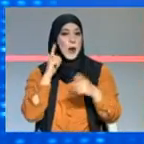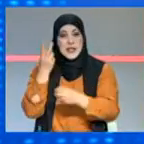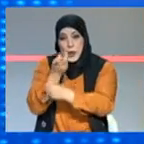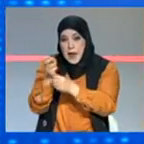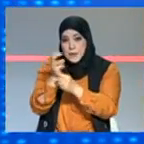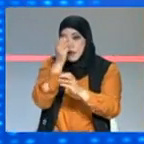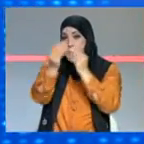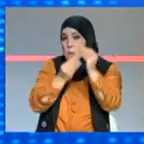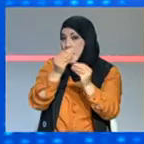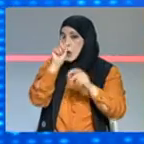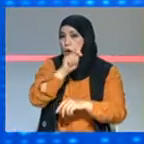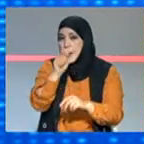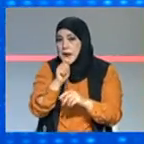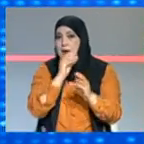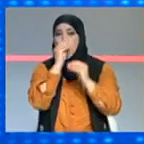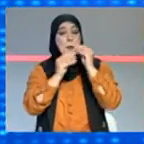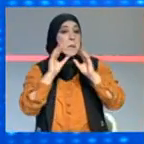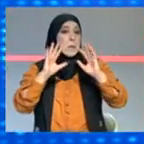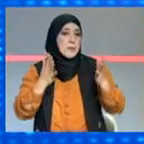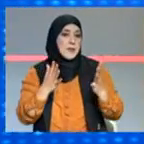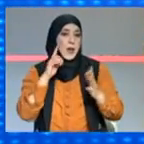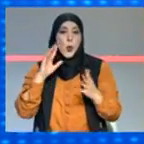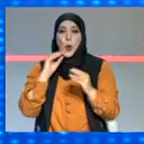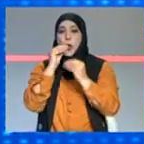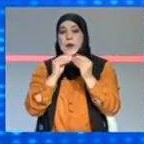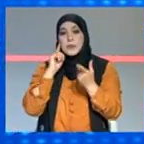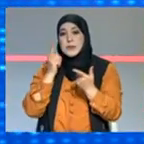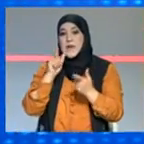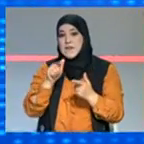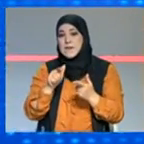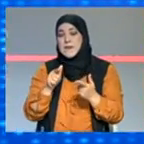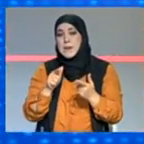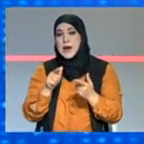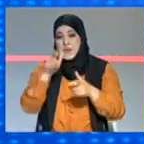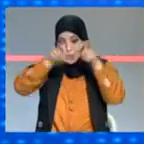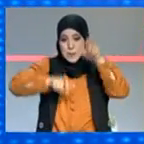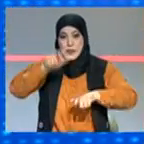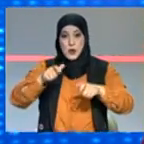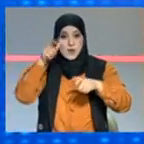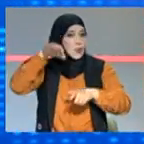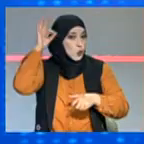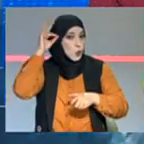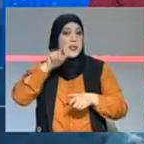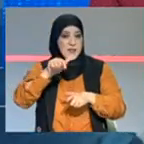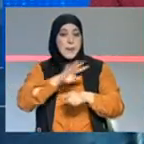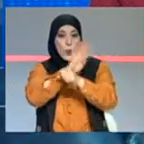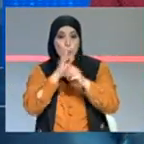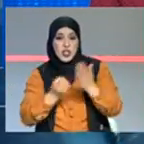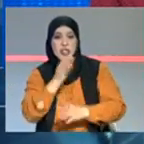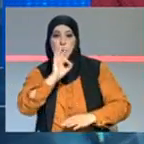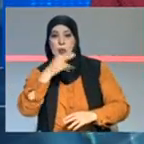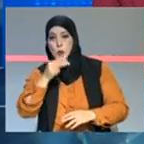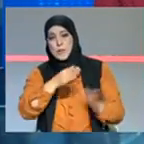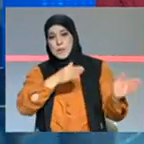السلالة وهل تم إلى حد اليوم رصد ربما اشتباه في حالات وصلت إلى تونس لكي